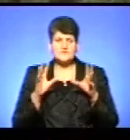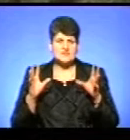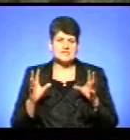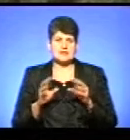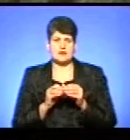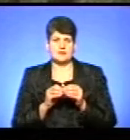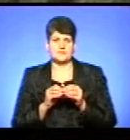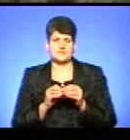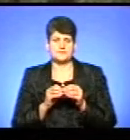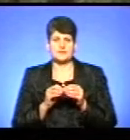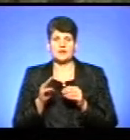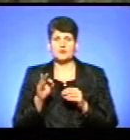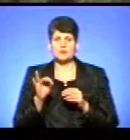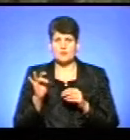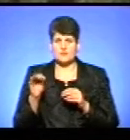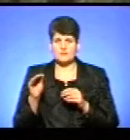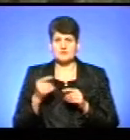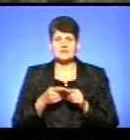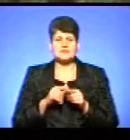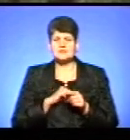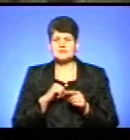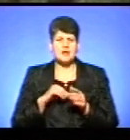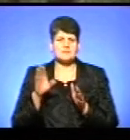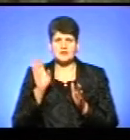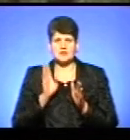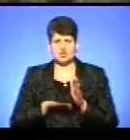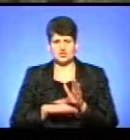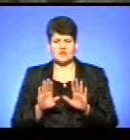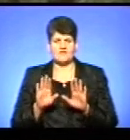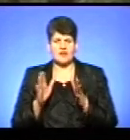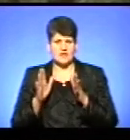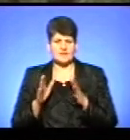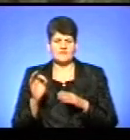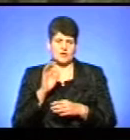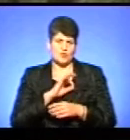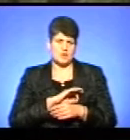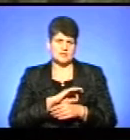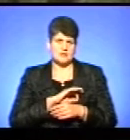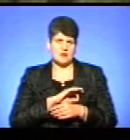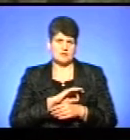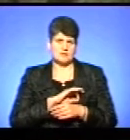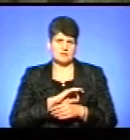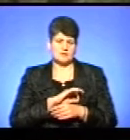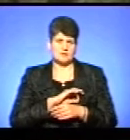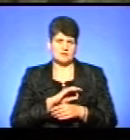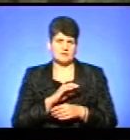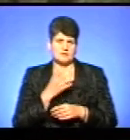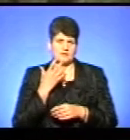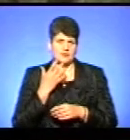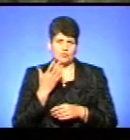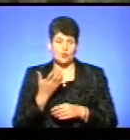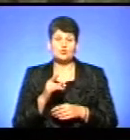Взагалі, торф – це найгірший із варіантів використання як теплоносій.